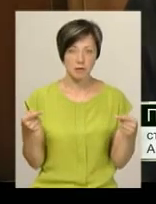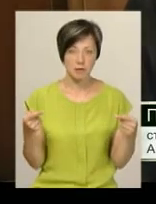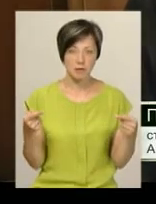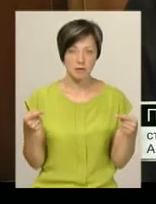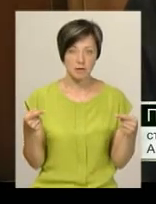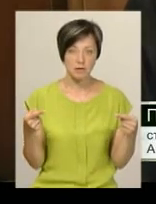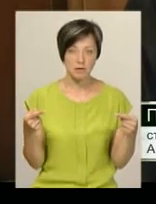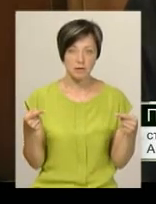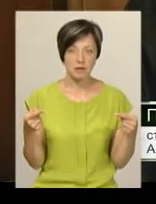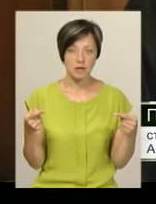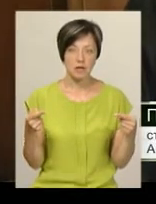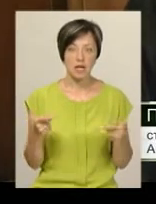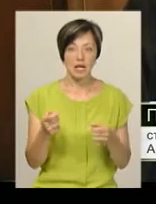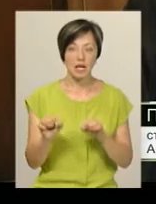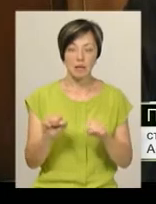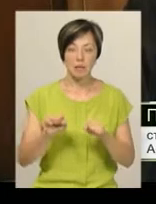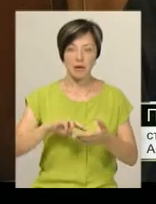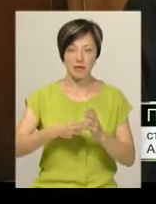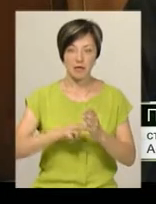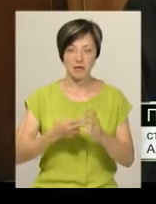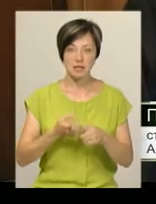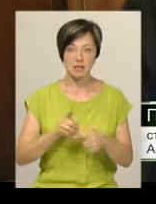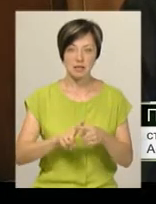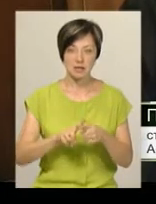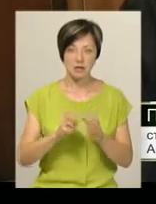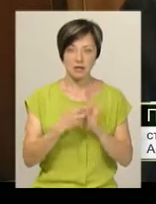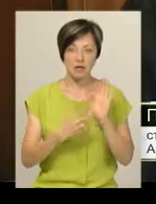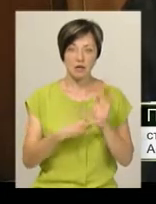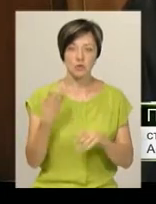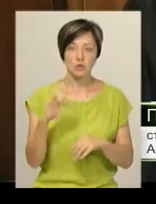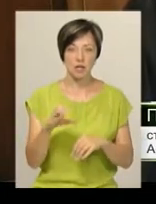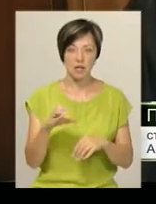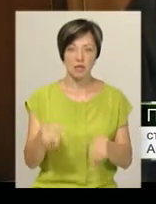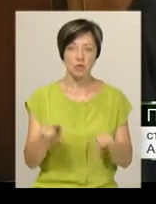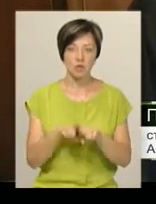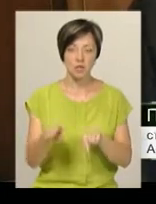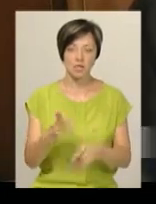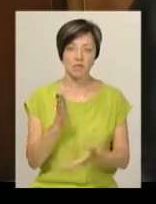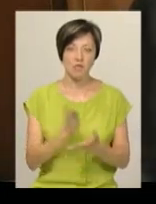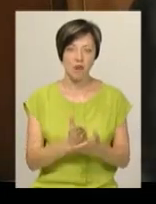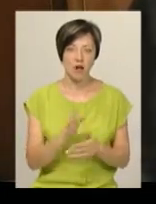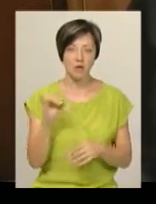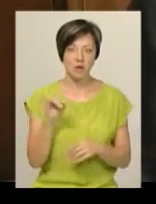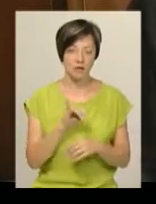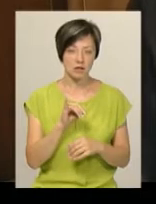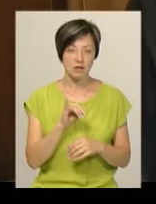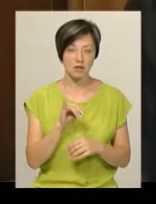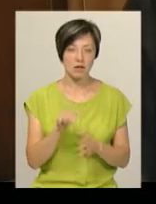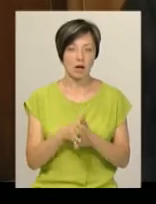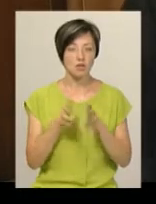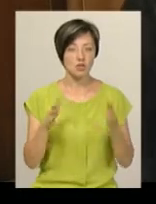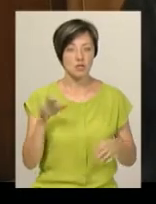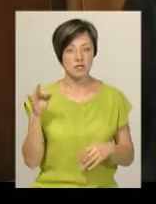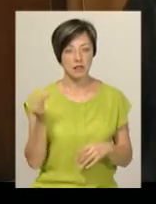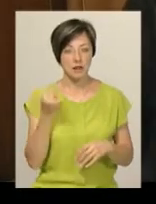яким кріпилися якісь конструкції цього городища 17-го століття, яке тут існувало. Ну і найбільш